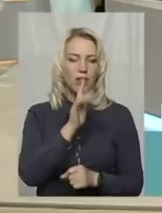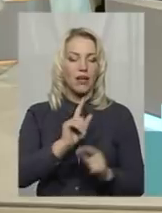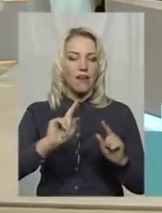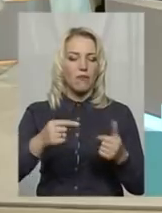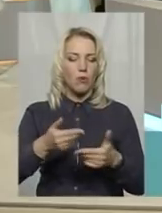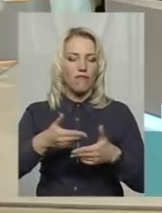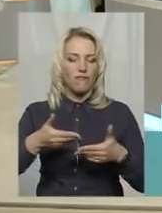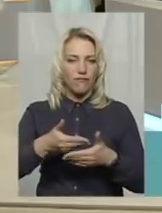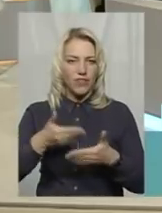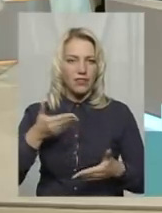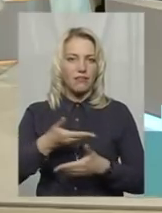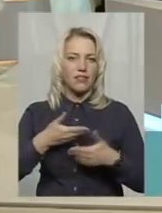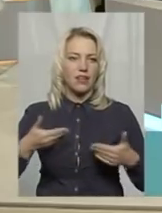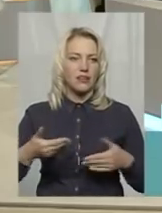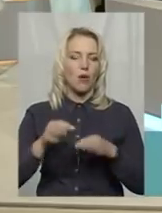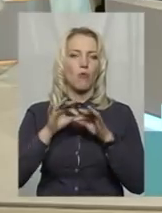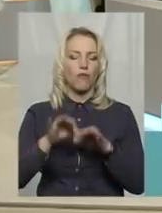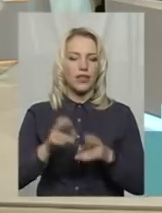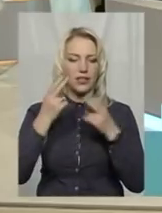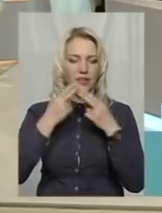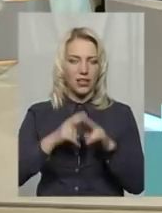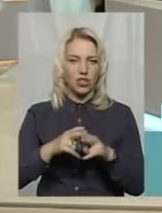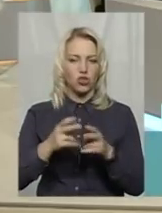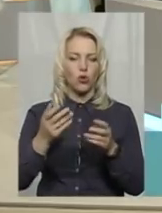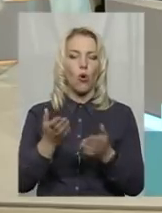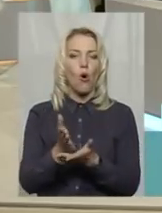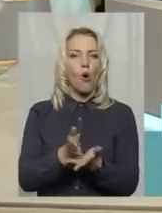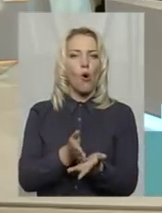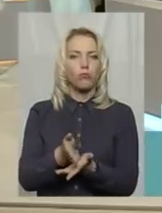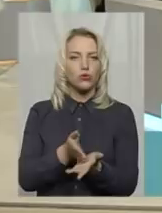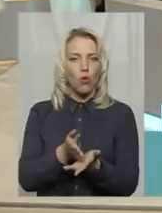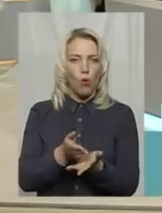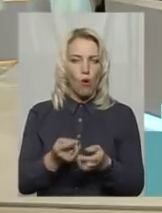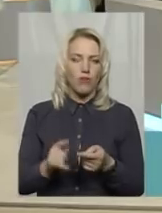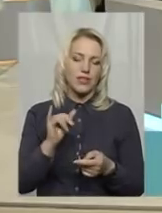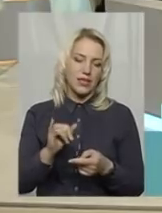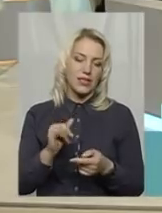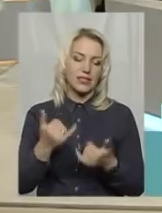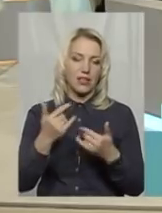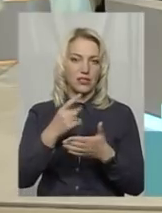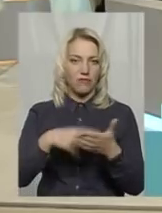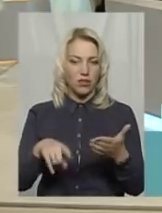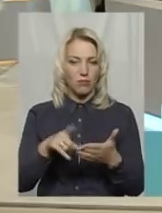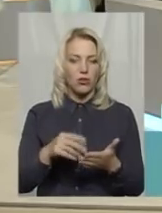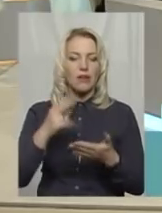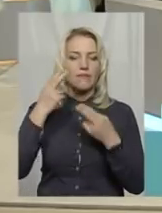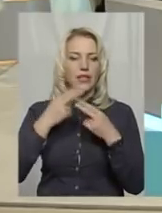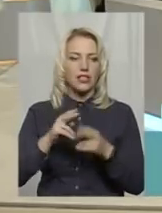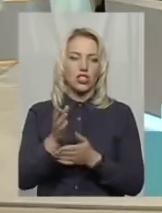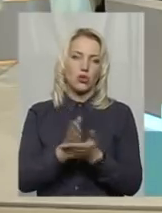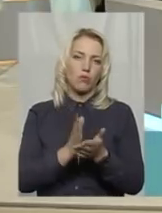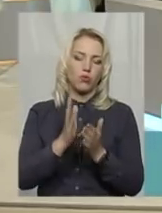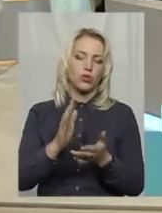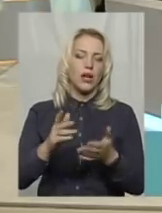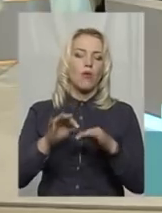від нас проведення технічного обслуговування. Зараз воно відмінено і технічне обслуговування буде проводитись тільки на договірних